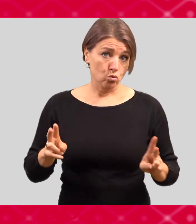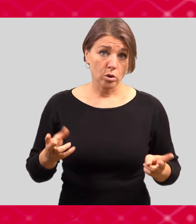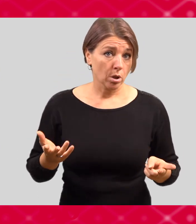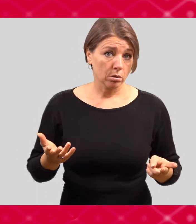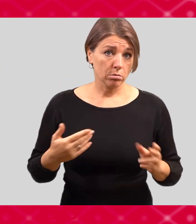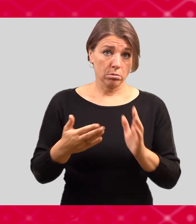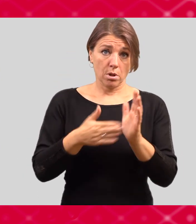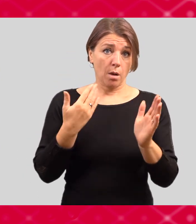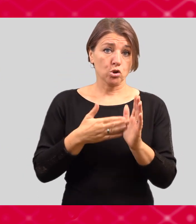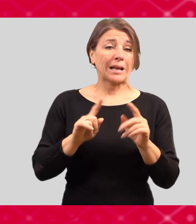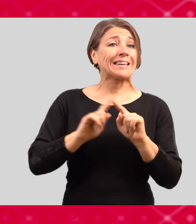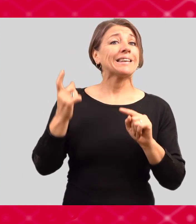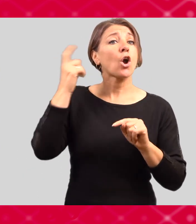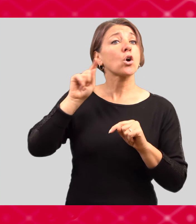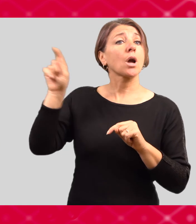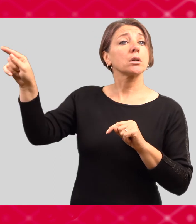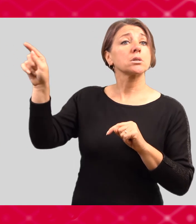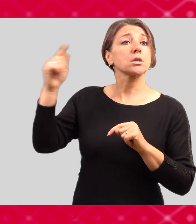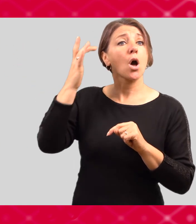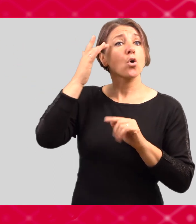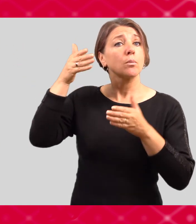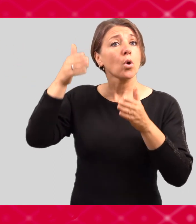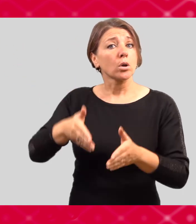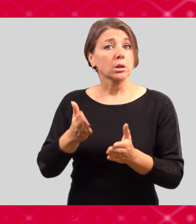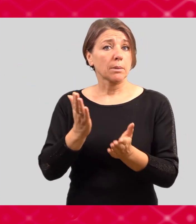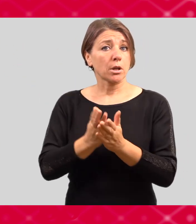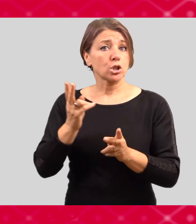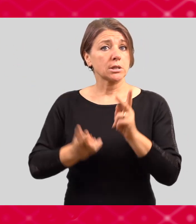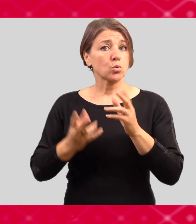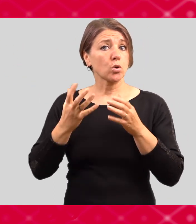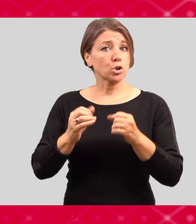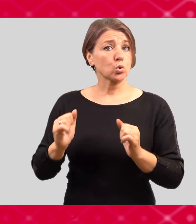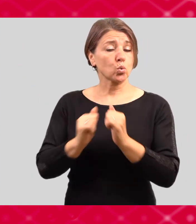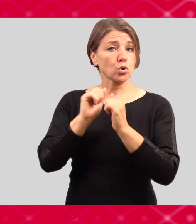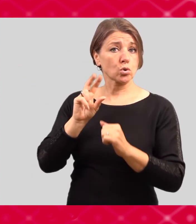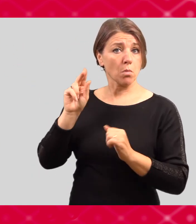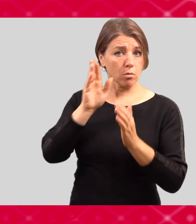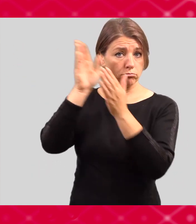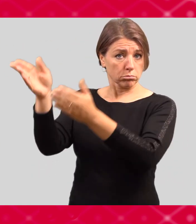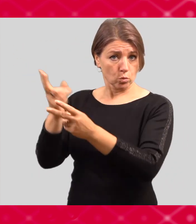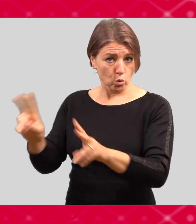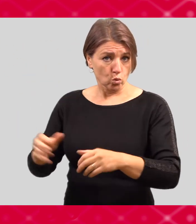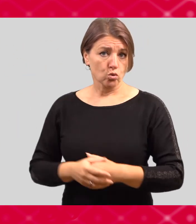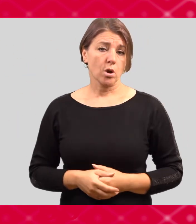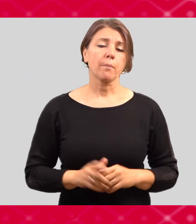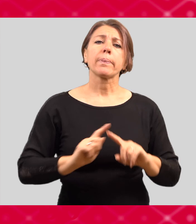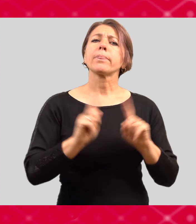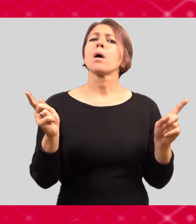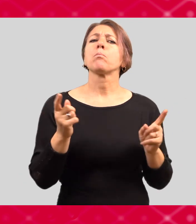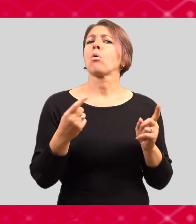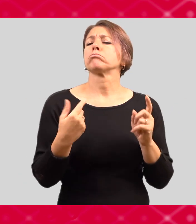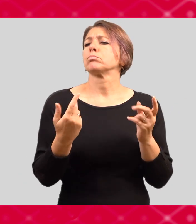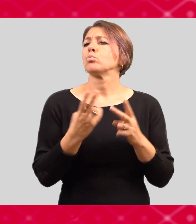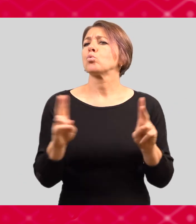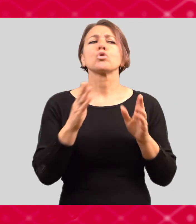Karolina, někoho z nás. A další informace o tomto tématu můžete najít na webových stránkách